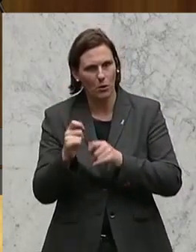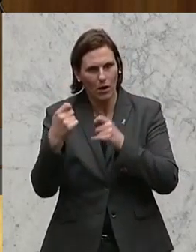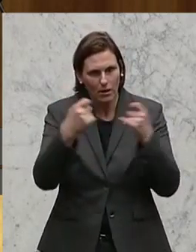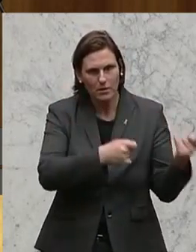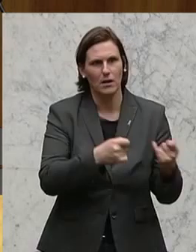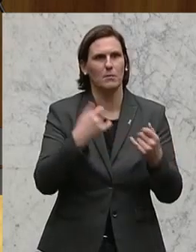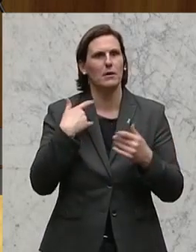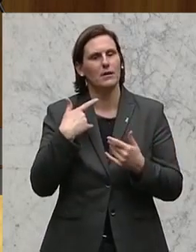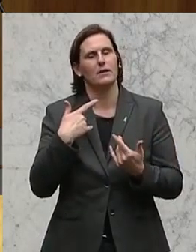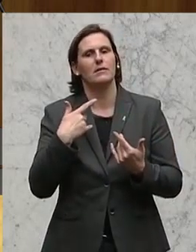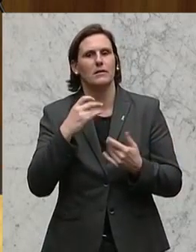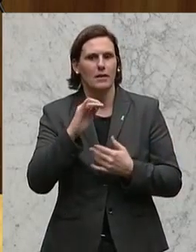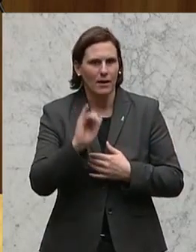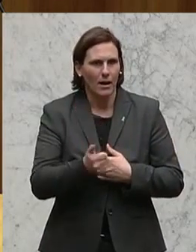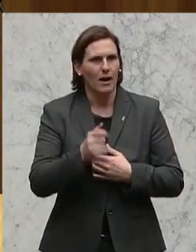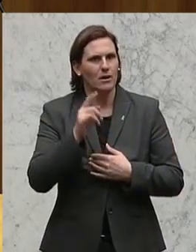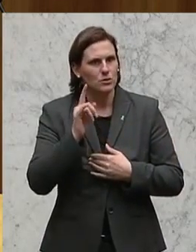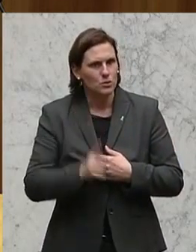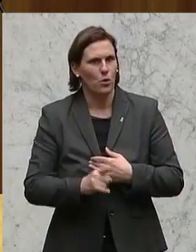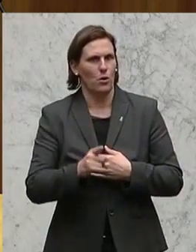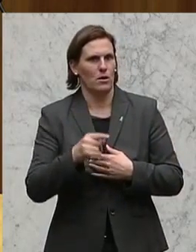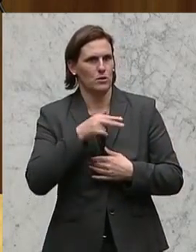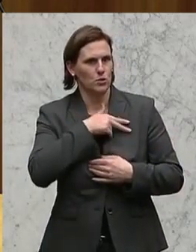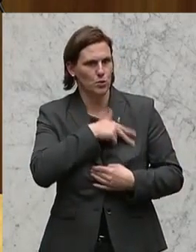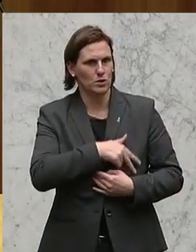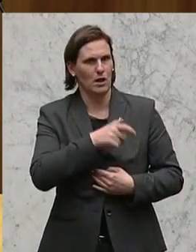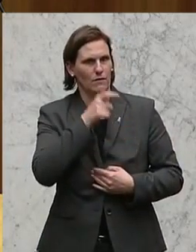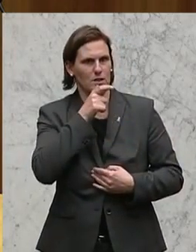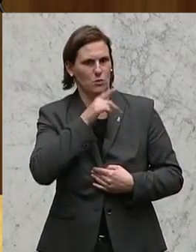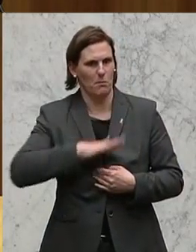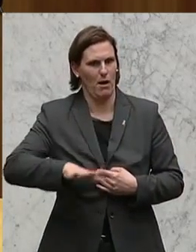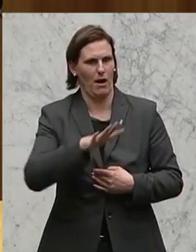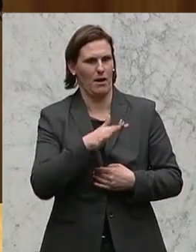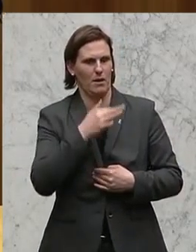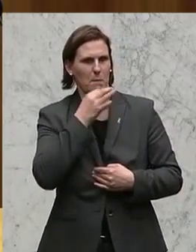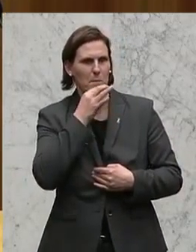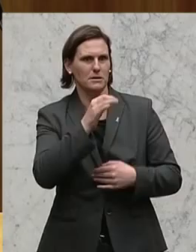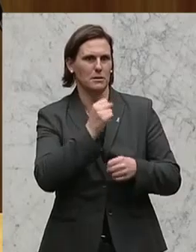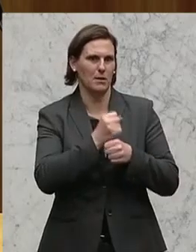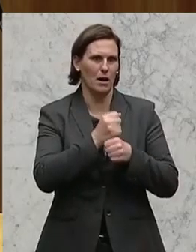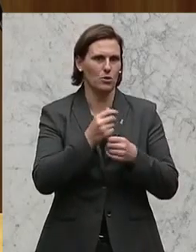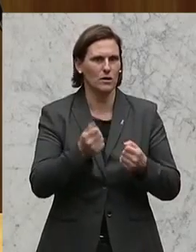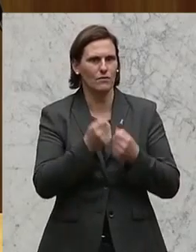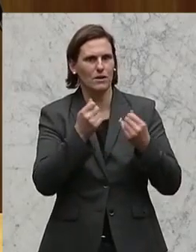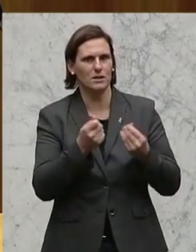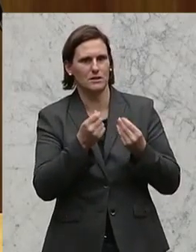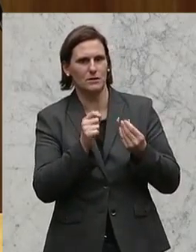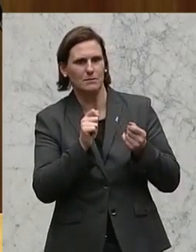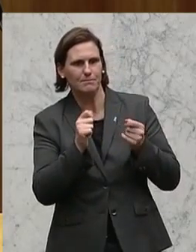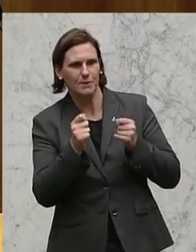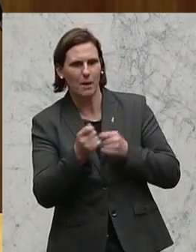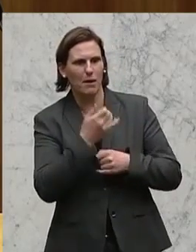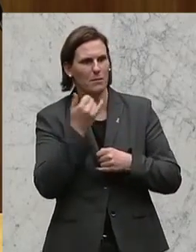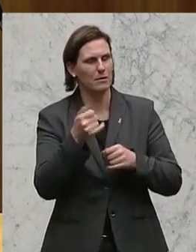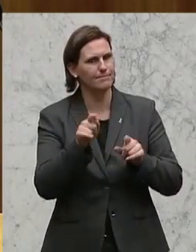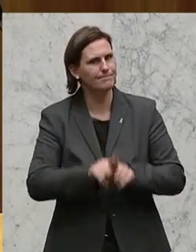Optimierungen und Anpassungen im Sozialversicherungsbereich zu unterhalten. Es ist aber ein bisschen plakativ, wie es von diesen Fraktionen immer